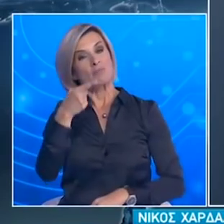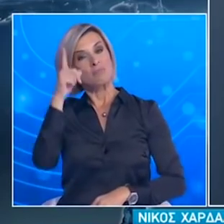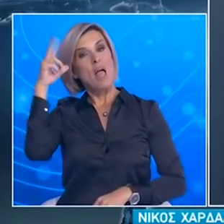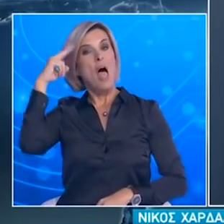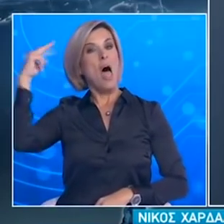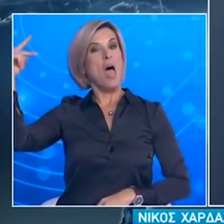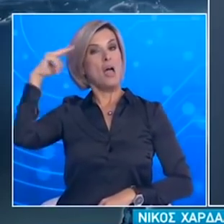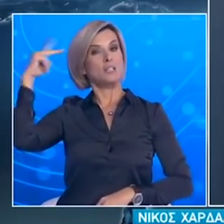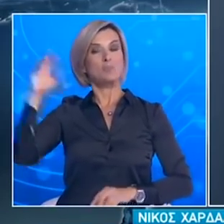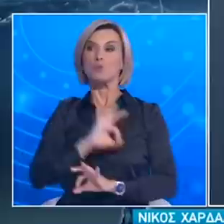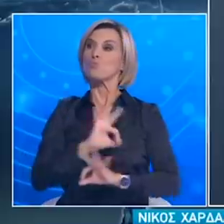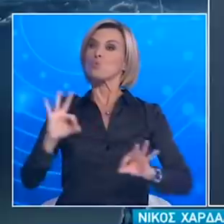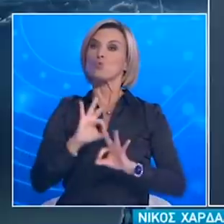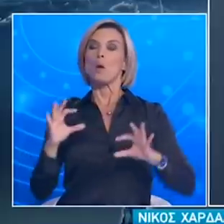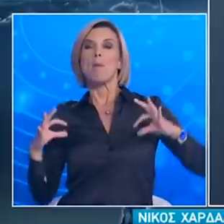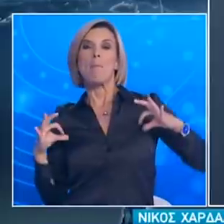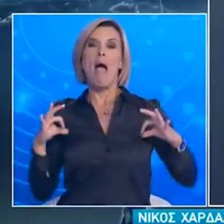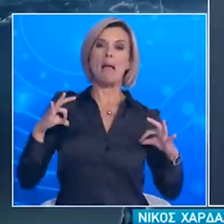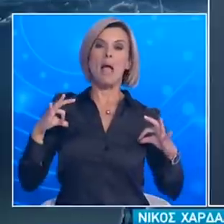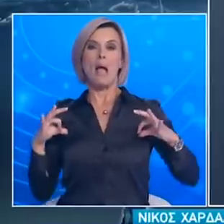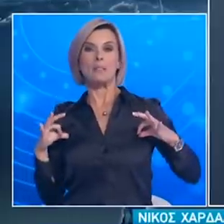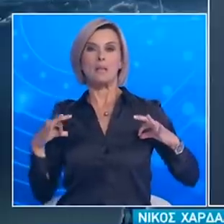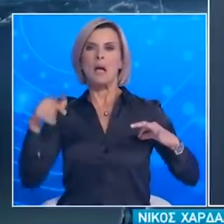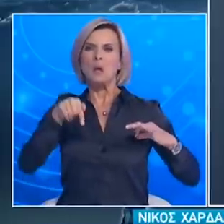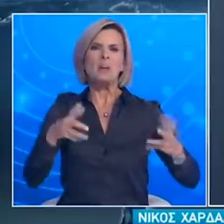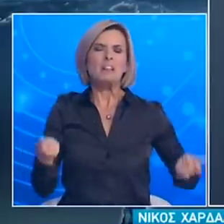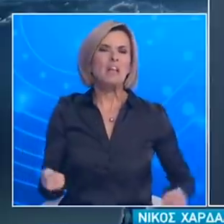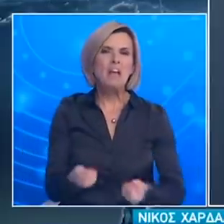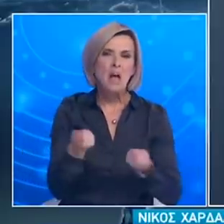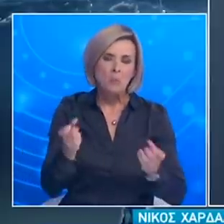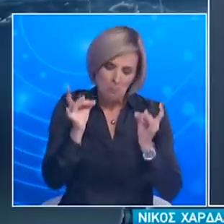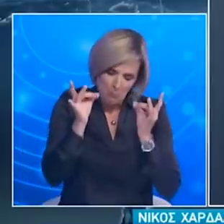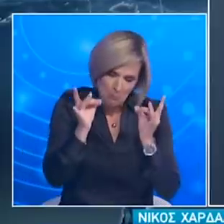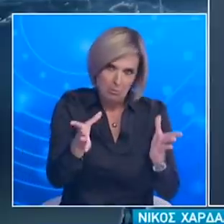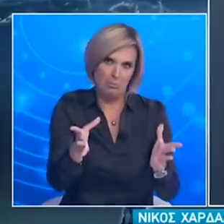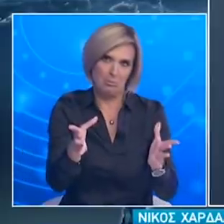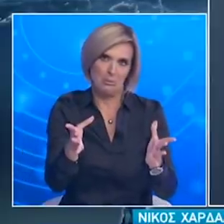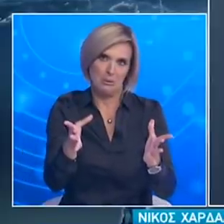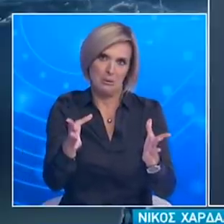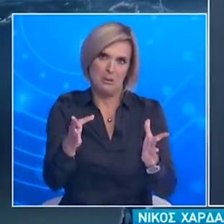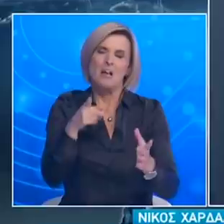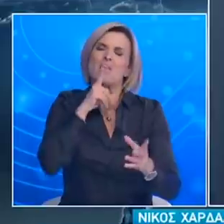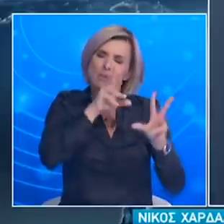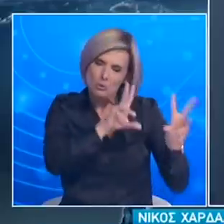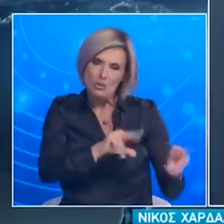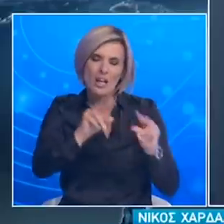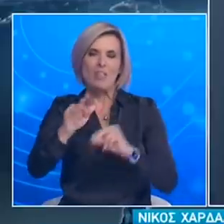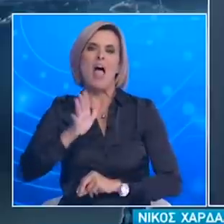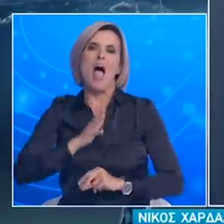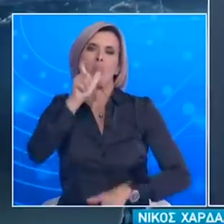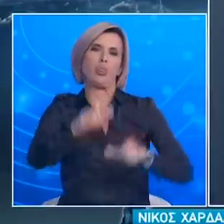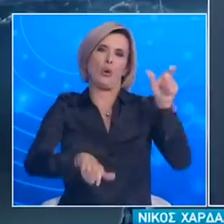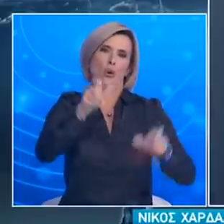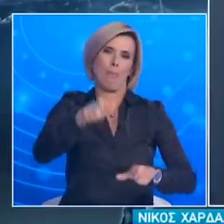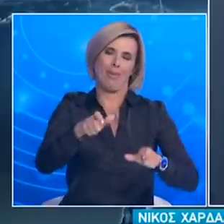ελάχιστοι που αυτό που κάνουν στην πρώτη φάση Του μένουμε σπίτι Το κάνουν και τώρα στη δεύτερη φάση του μένουμε ασφαλής Και είναι πολύ